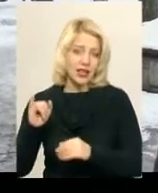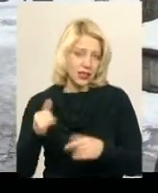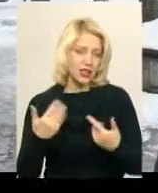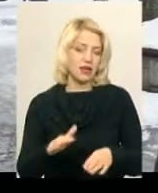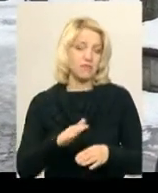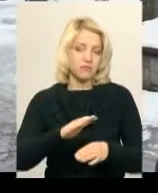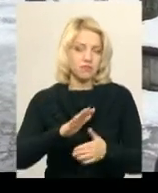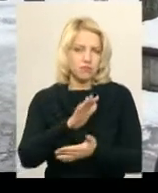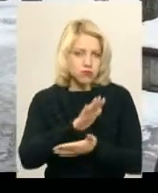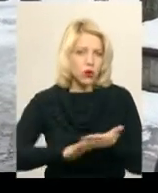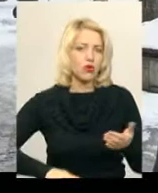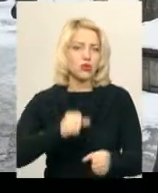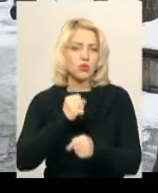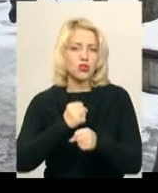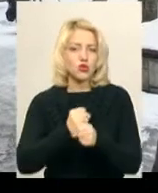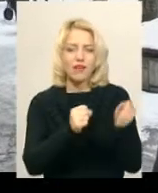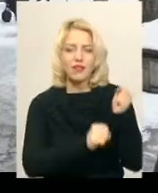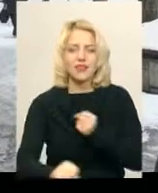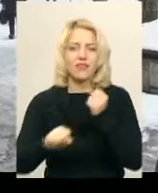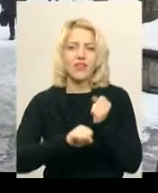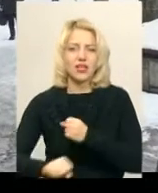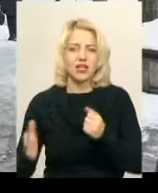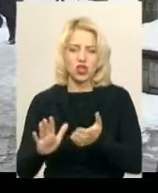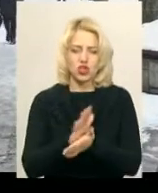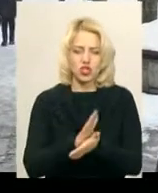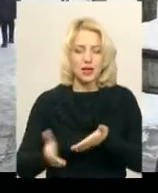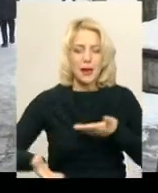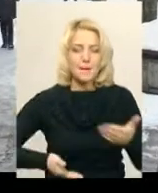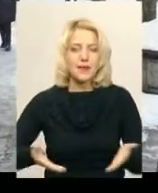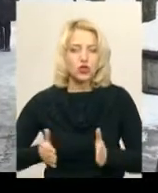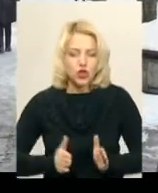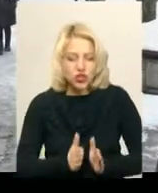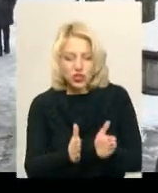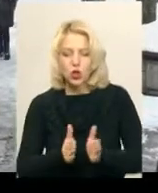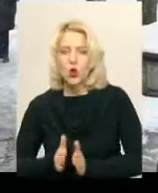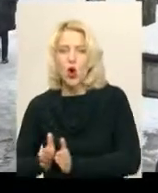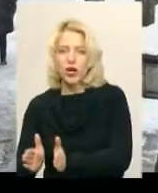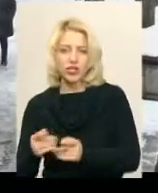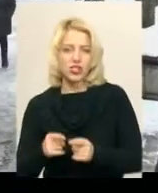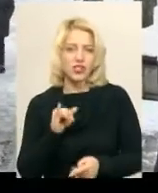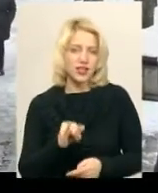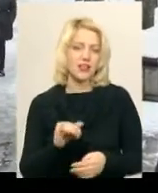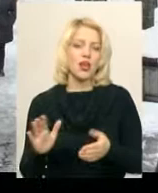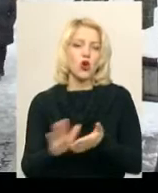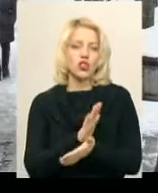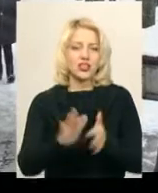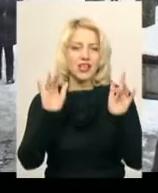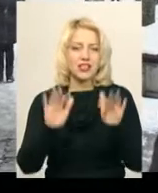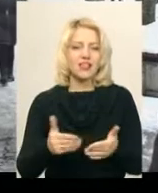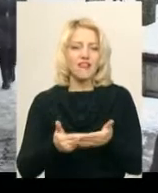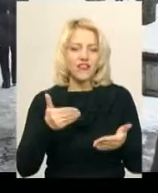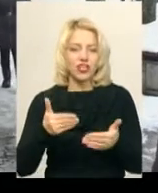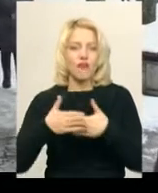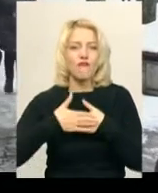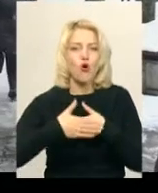двірники, які прочищають пішохинні доріжки, відчищали сніг від самих входів.